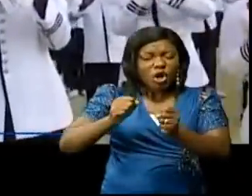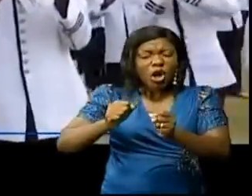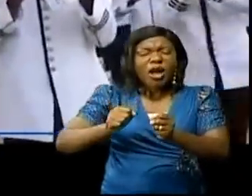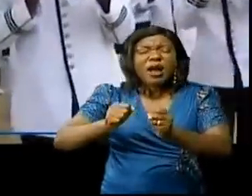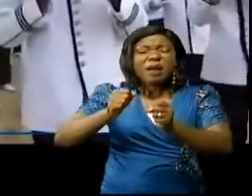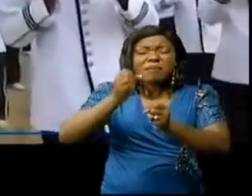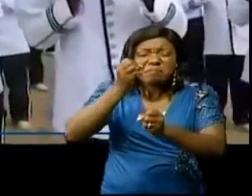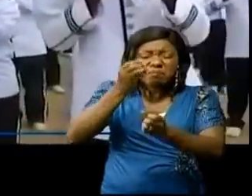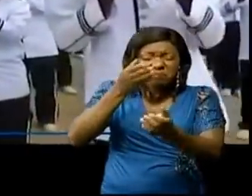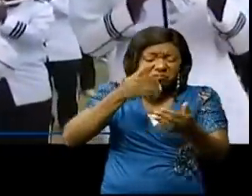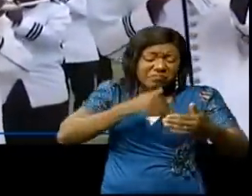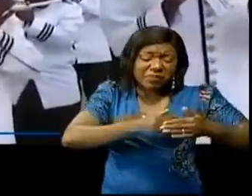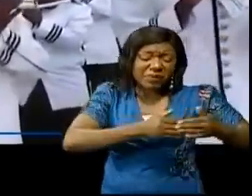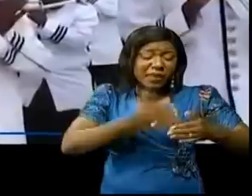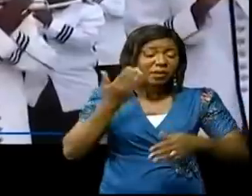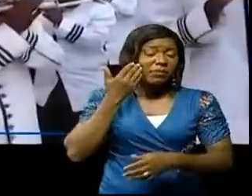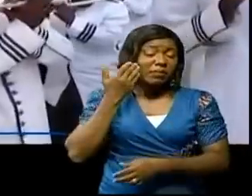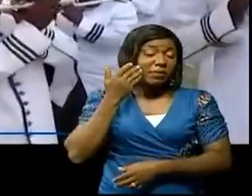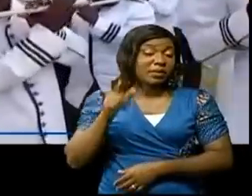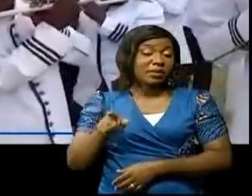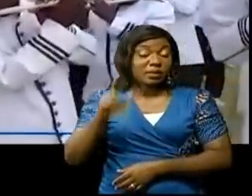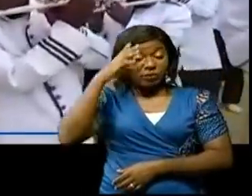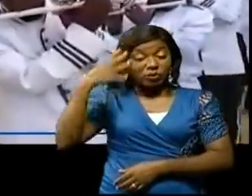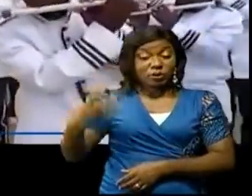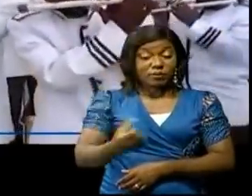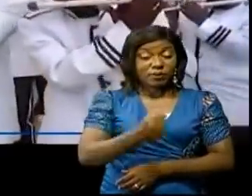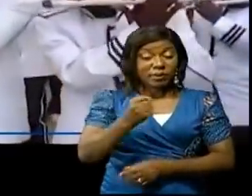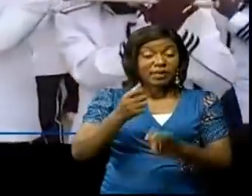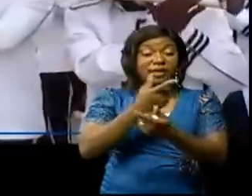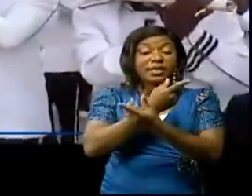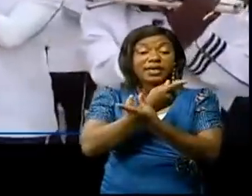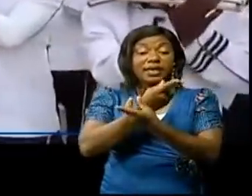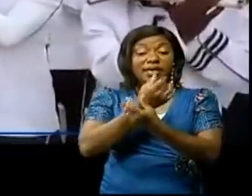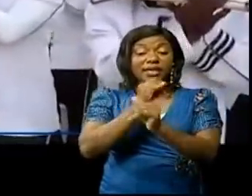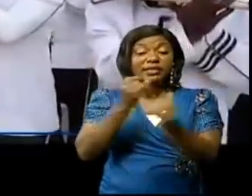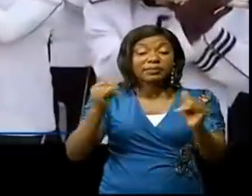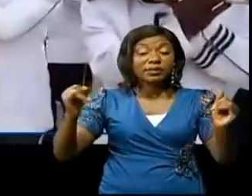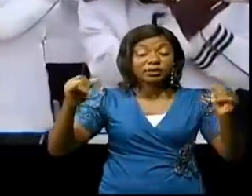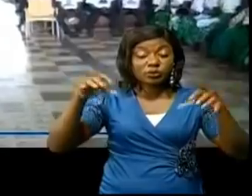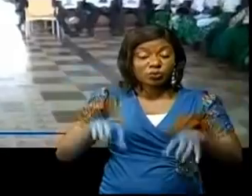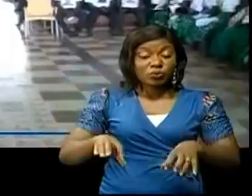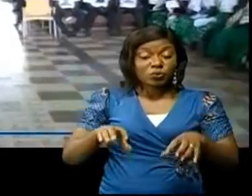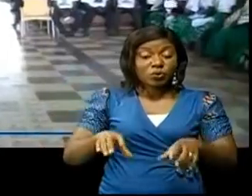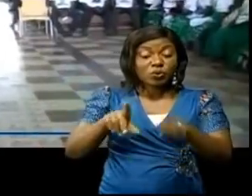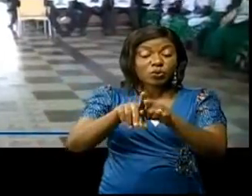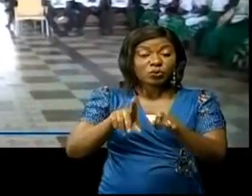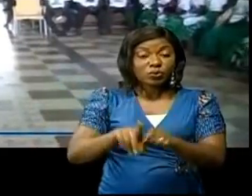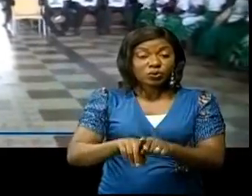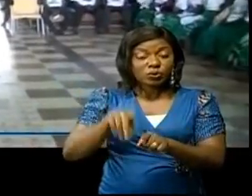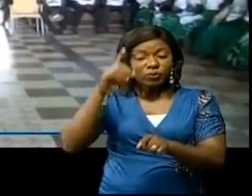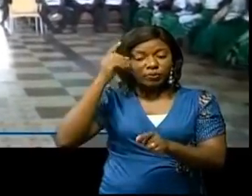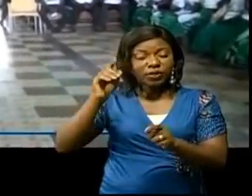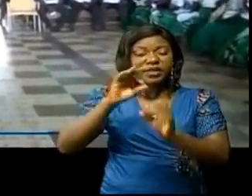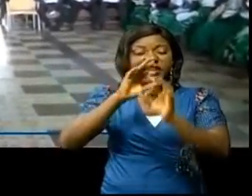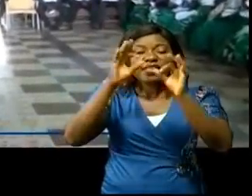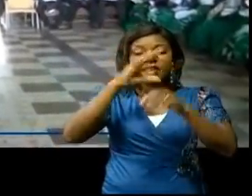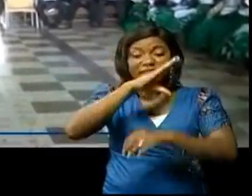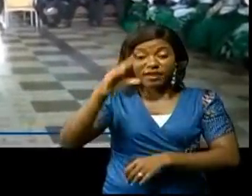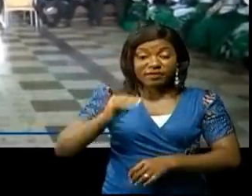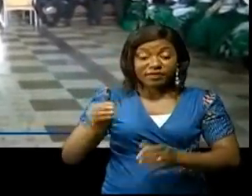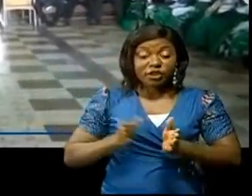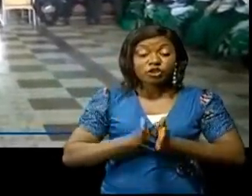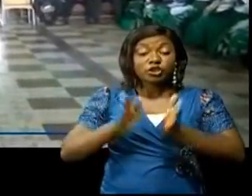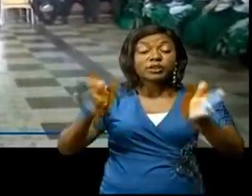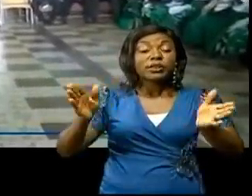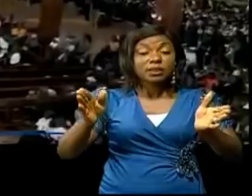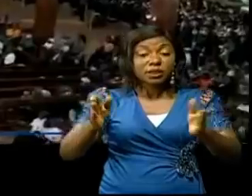de son père Simon Kimbang pour l'obtention de l'indépendance de la RDC en particulier et de l'Afrique en général. C'est jeudi 17